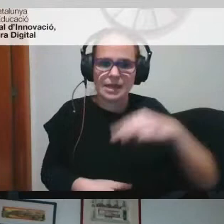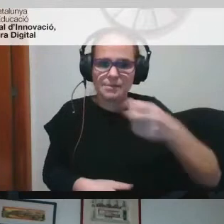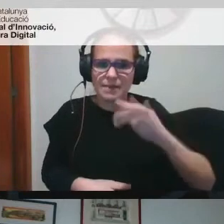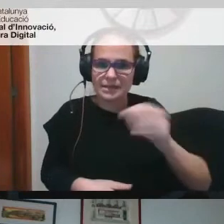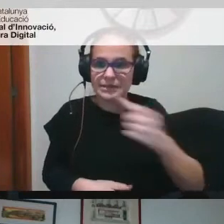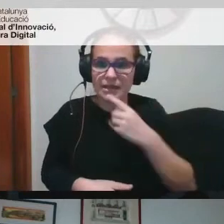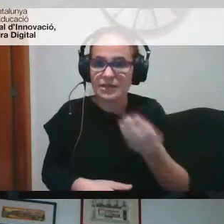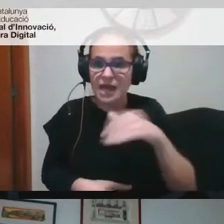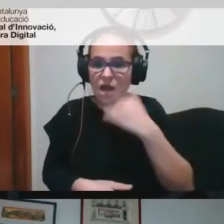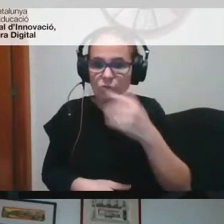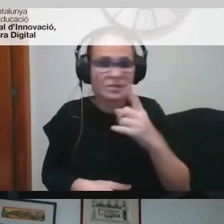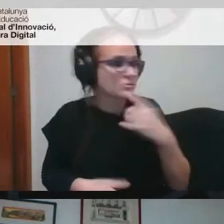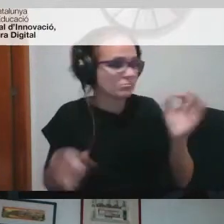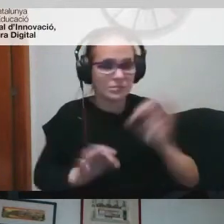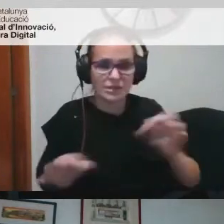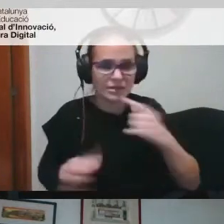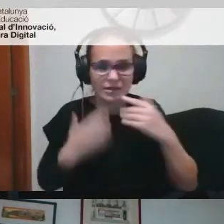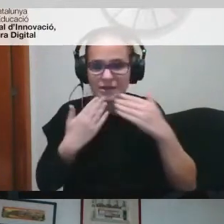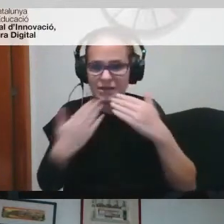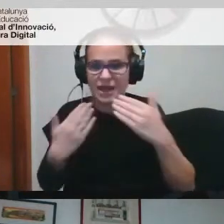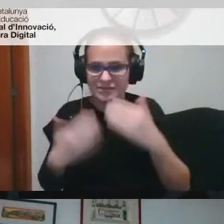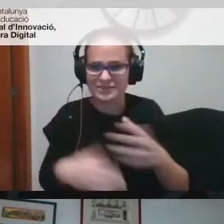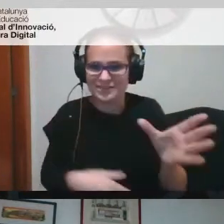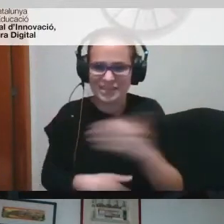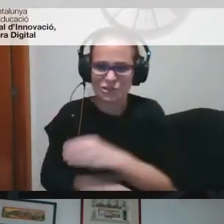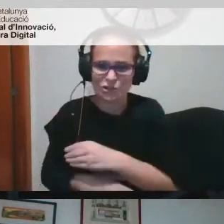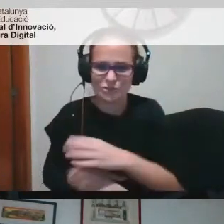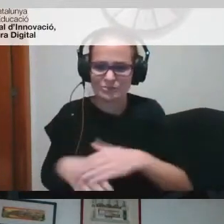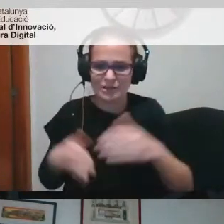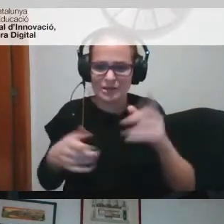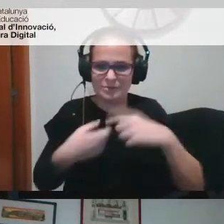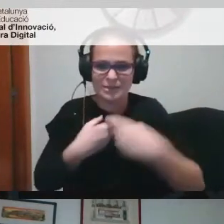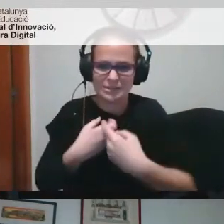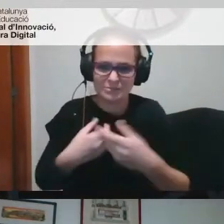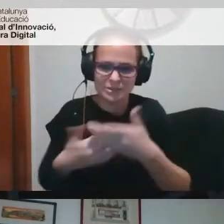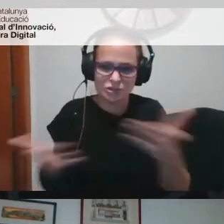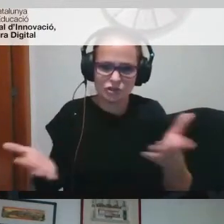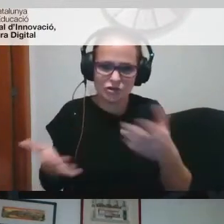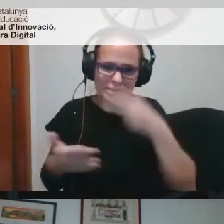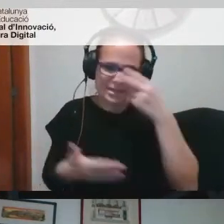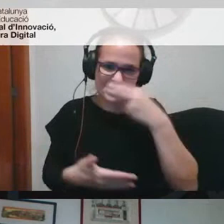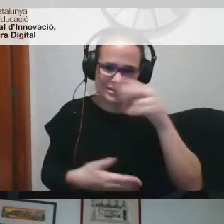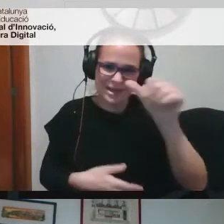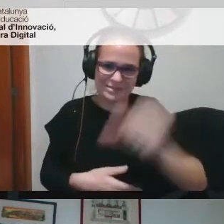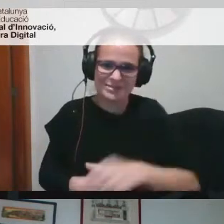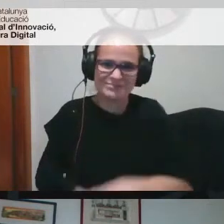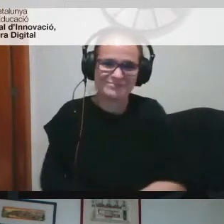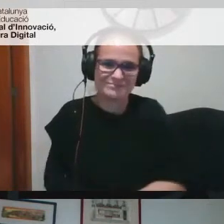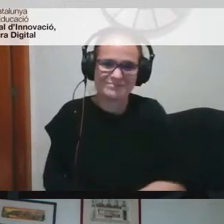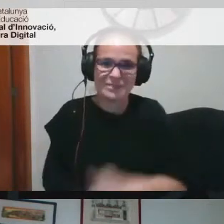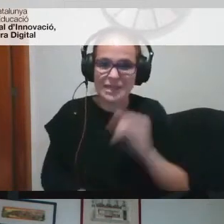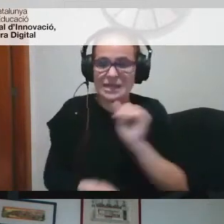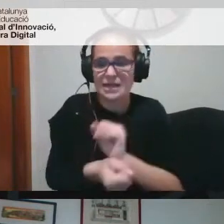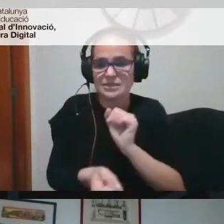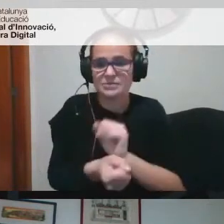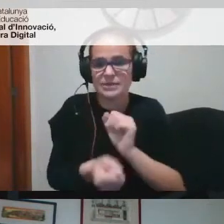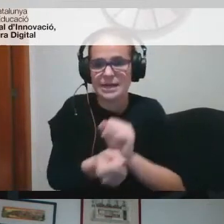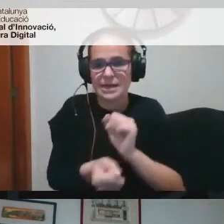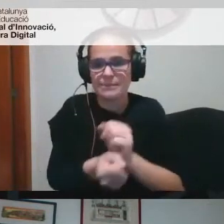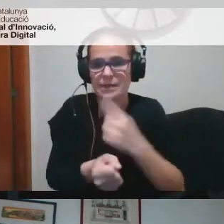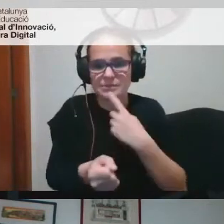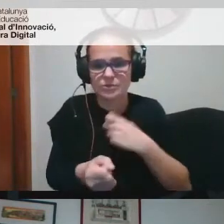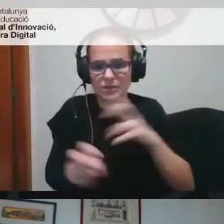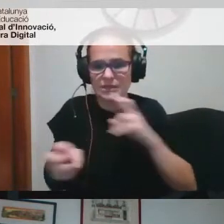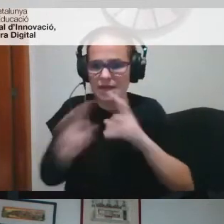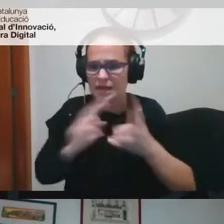més? No res donar-vos les gràcies a tots per la vostra participació i el vostre interès i esperem ens pregunten pel